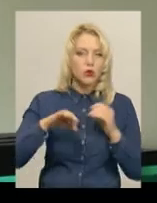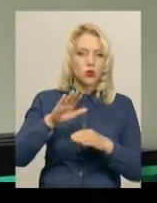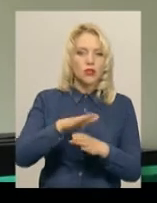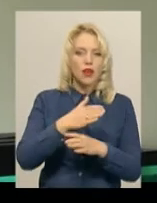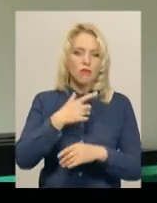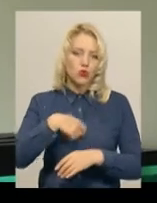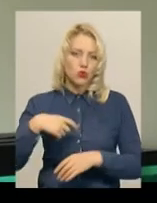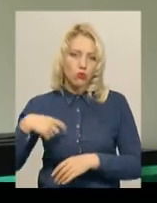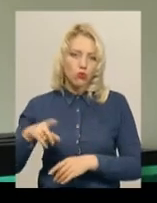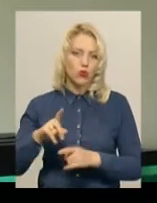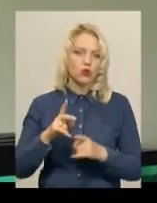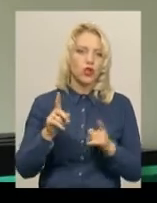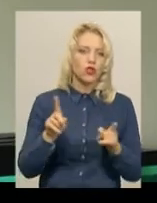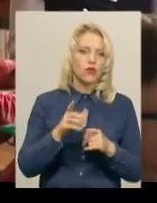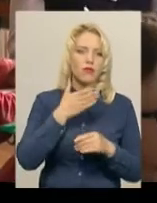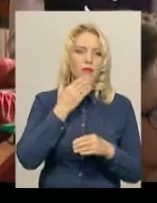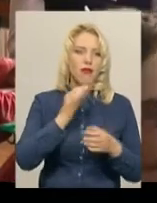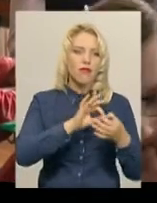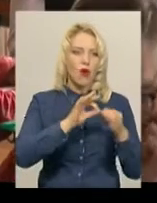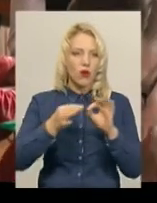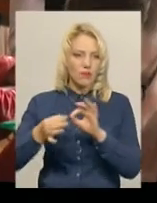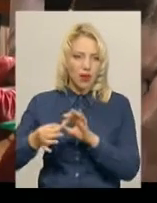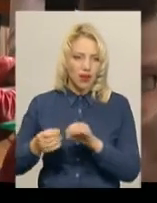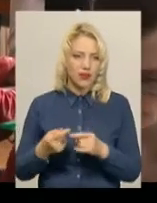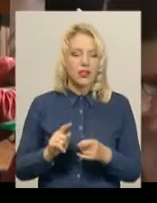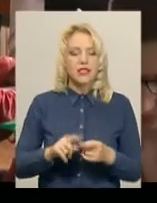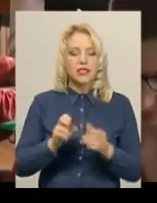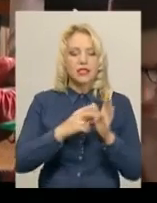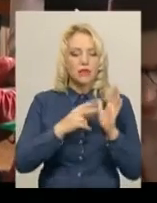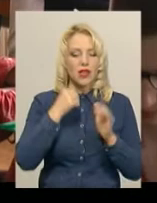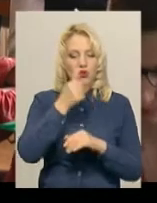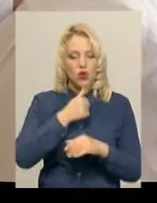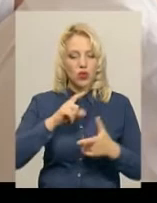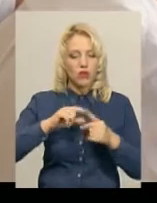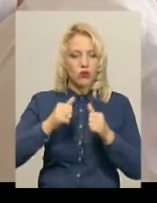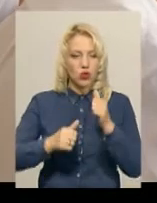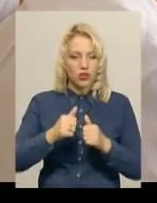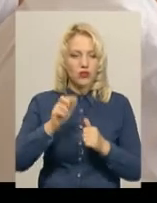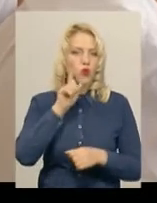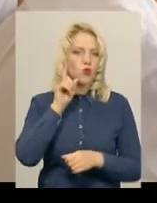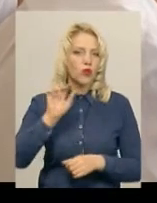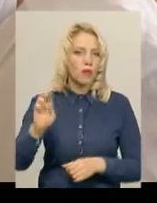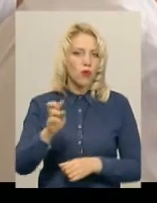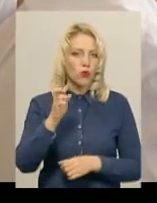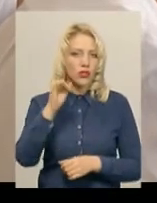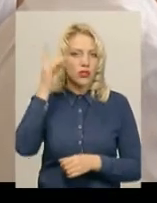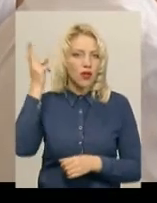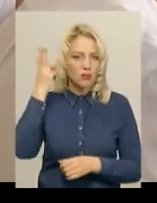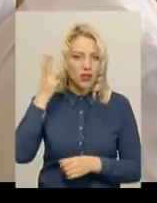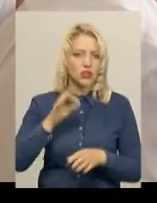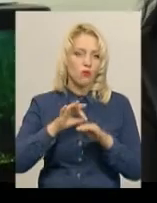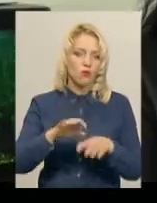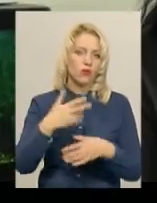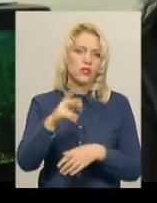зі членами журі. Те, чого немає на Олімпіаді. За 17 років існування всеукраїнського турніру юних біологів на Хмельниччині він проводиться